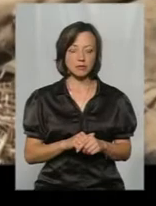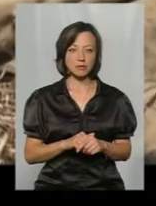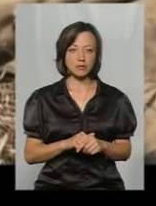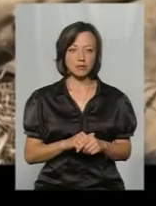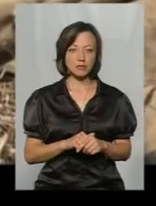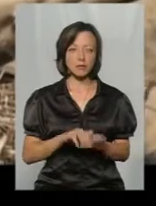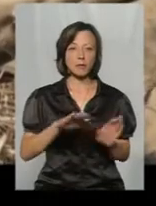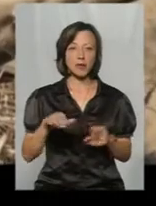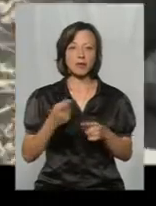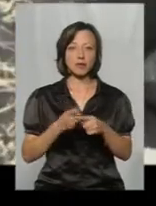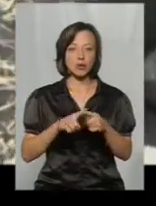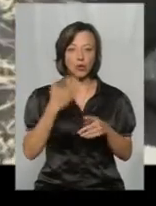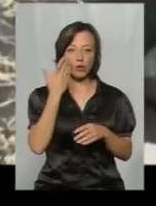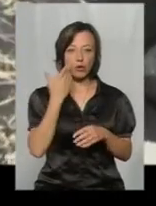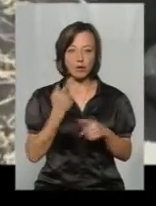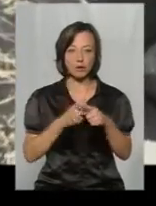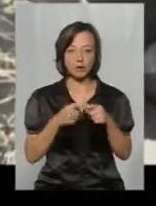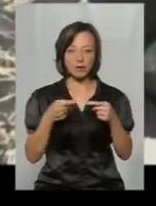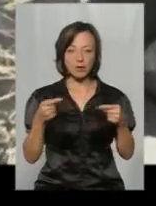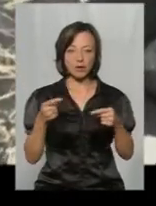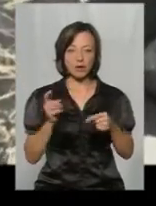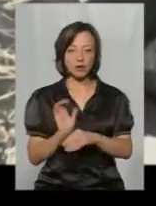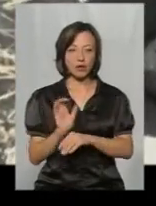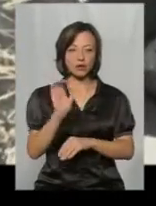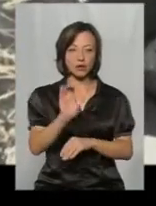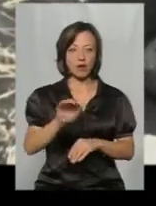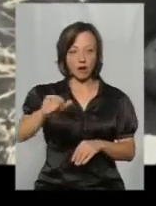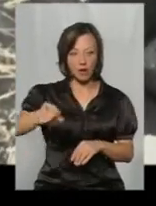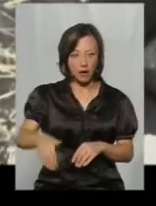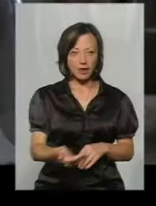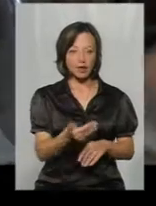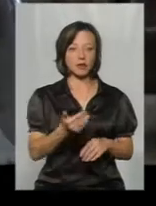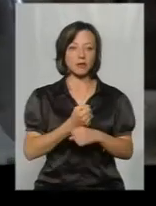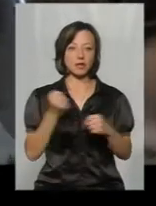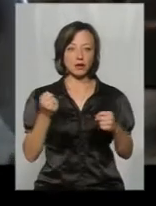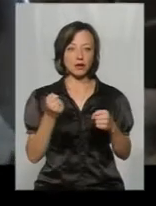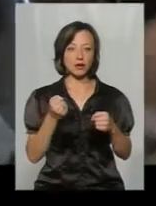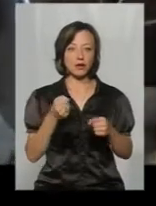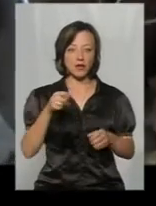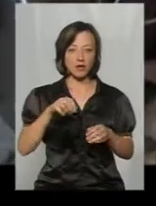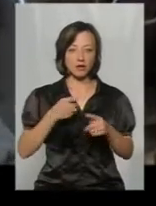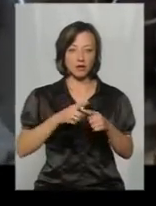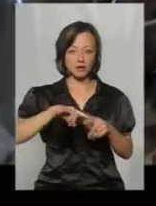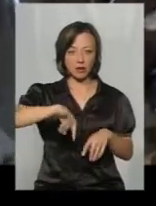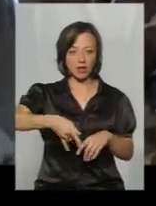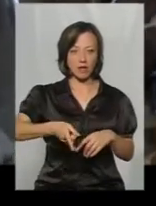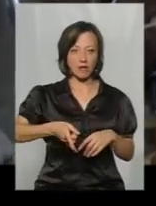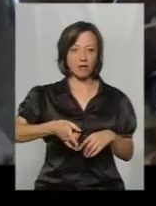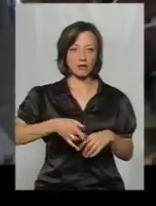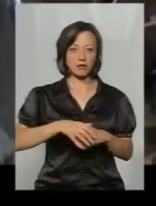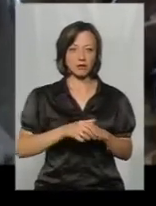Після того, коли вибухонебезпечний предмет транспортується в кар'єр для підриву, використовується котлован